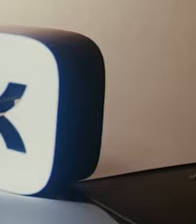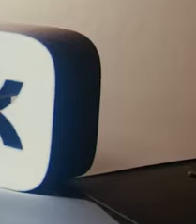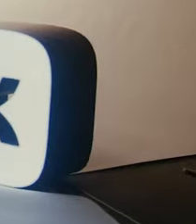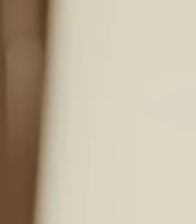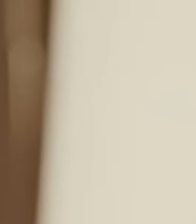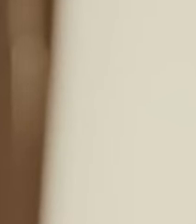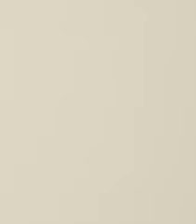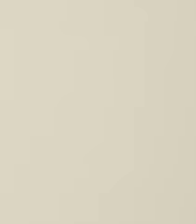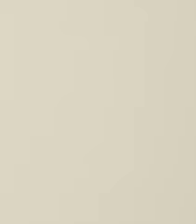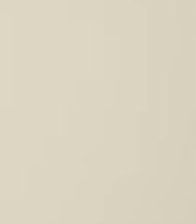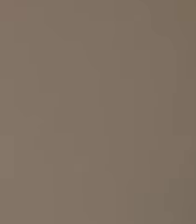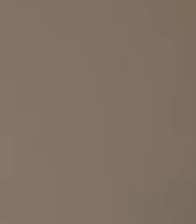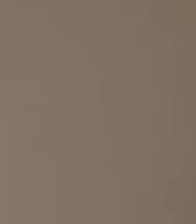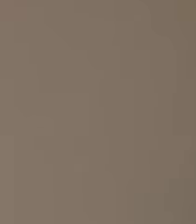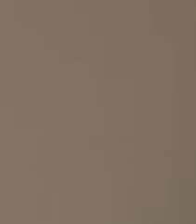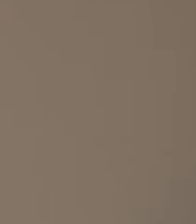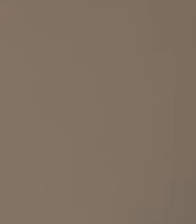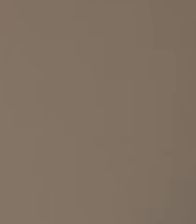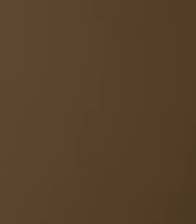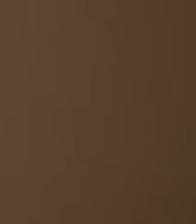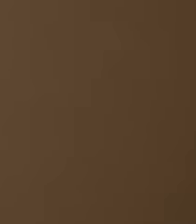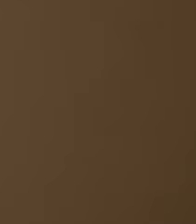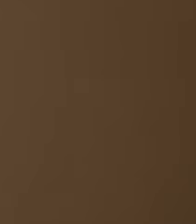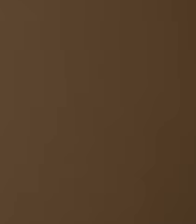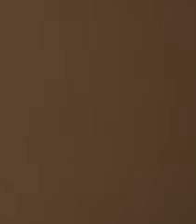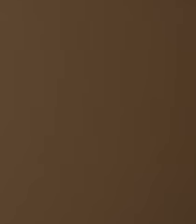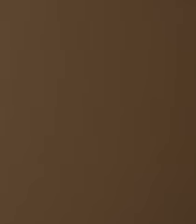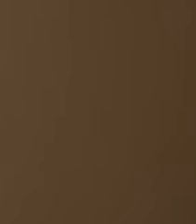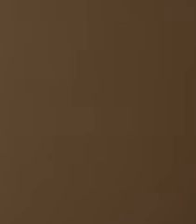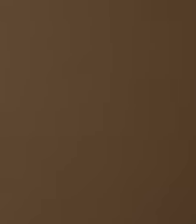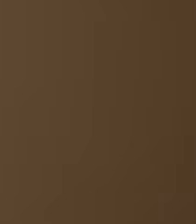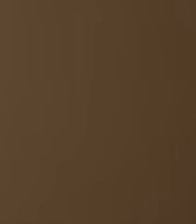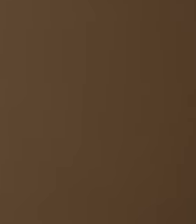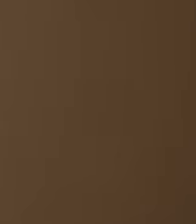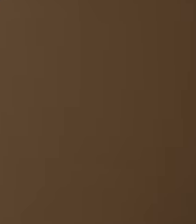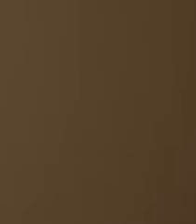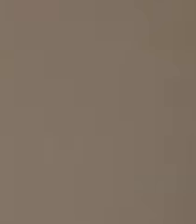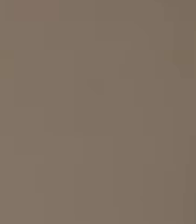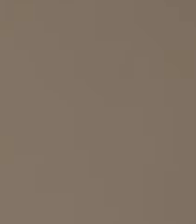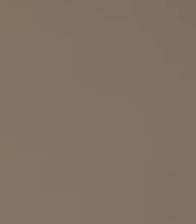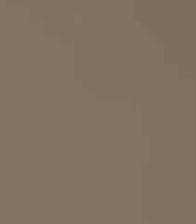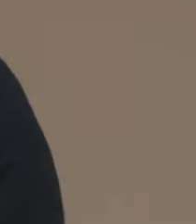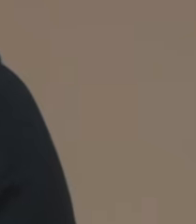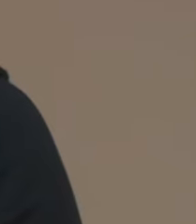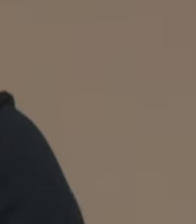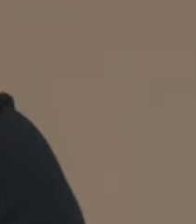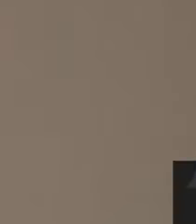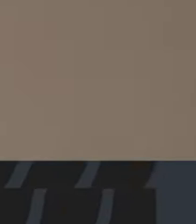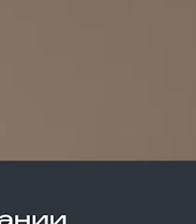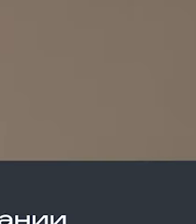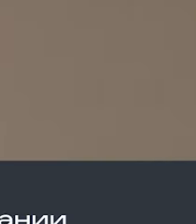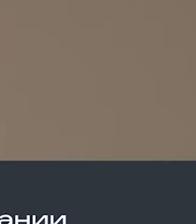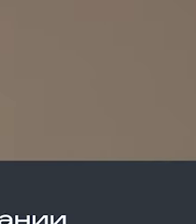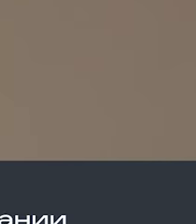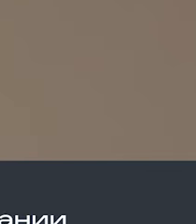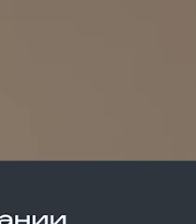безопасника есть профдеформация, профессиональная паранойя. Подождите, мы должны сейчас сто раз проверить, узнать, кто запустил, кто разрешил. Мы